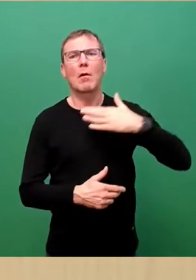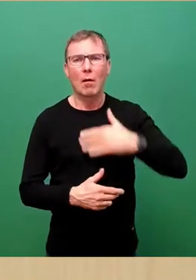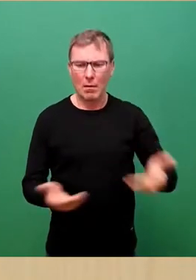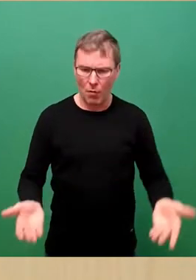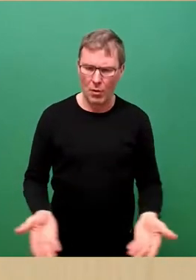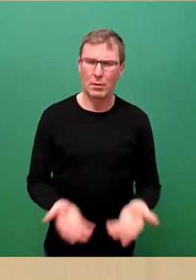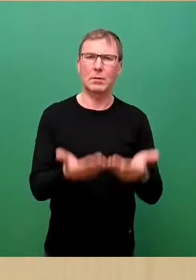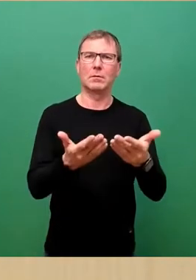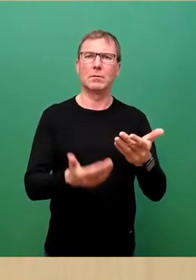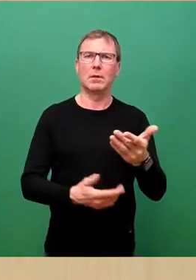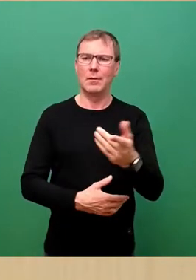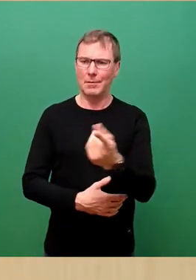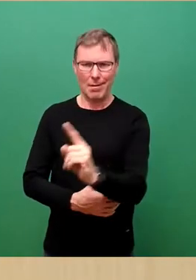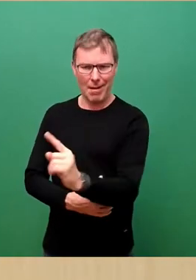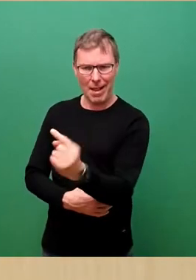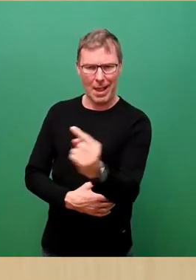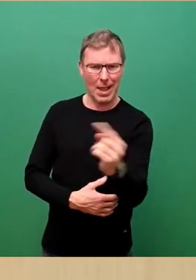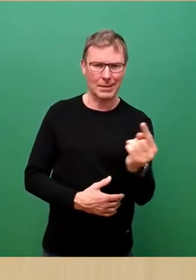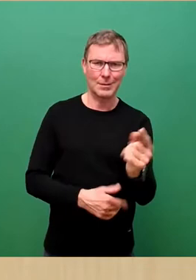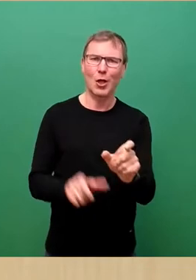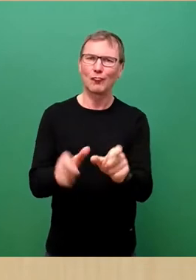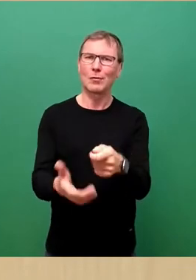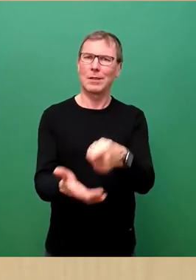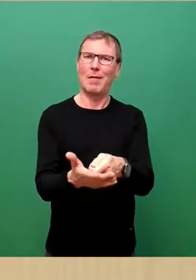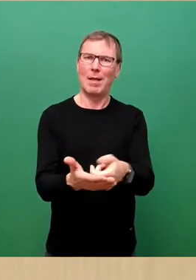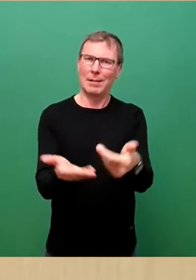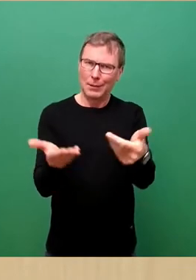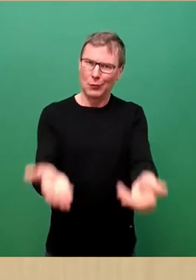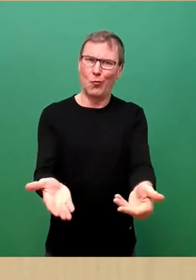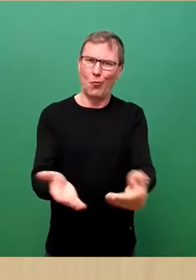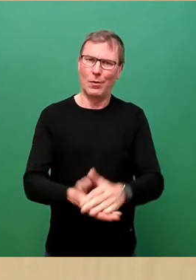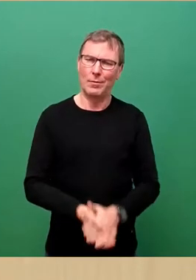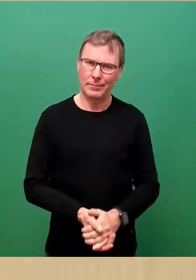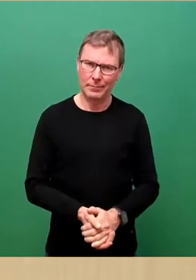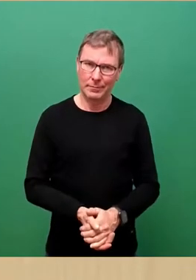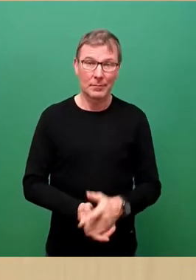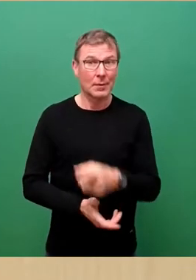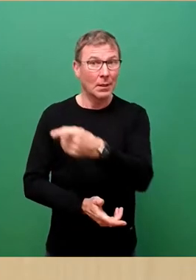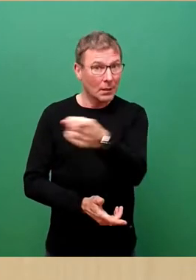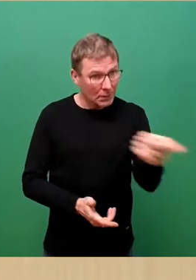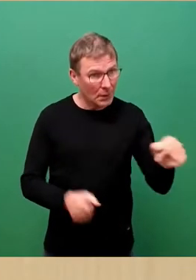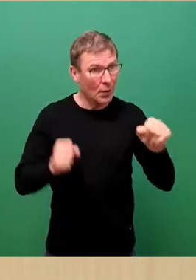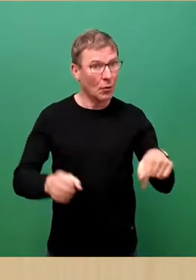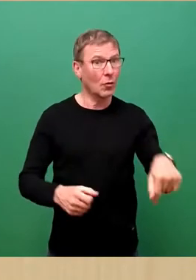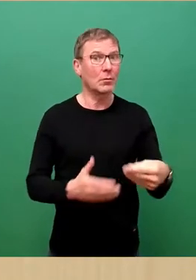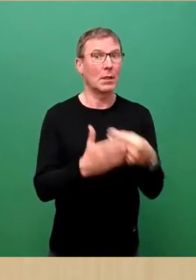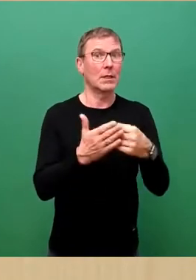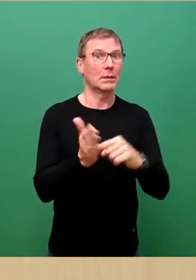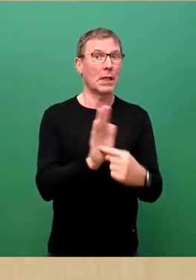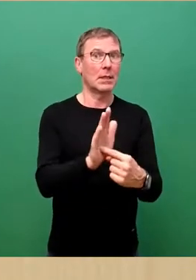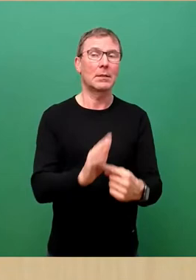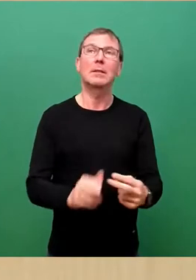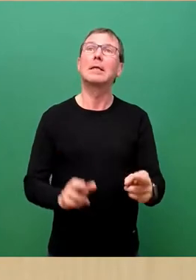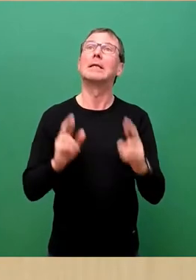einzigartig und schützenswert ist. Sie können heute ein Zeichen setzen, sicherer Hafen